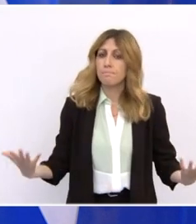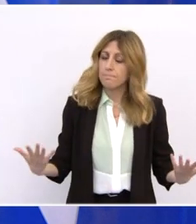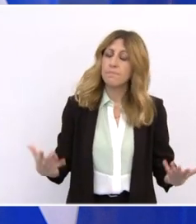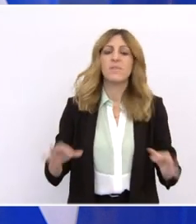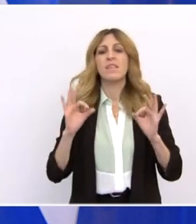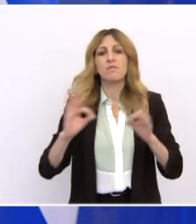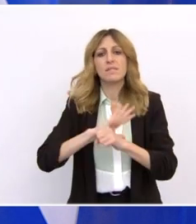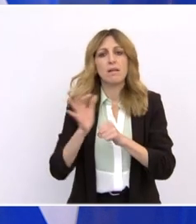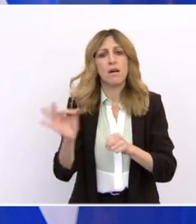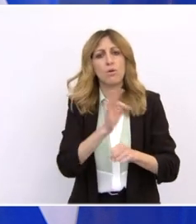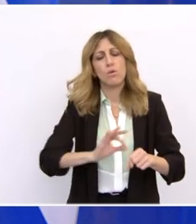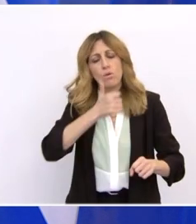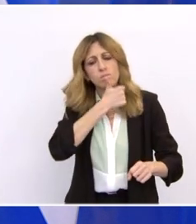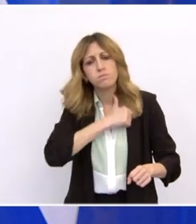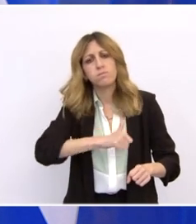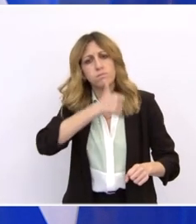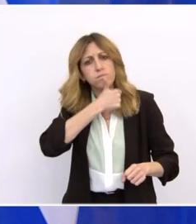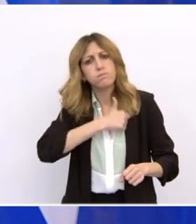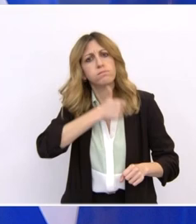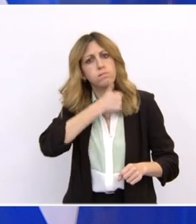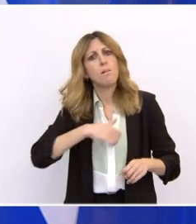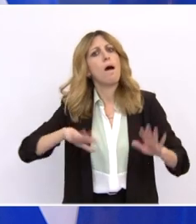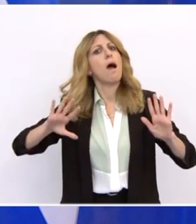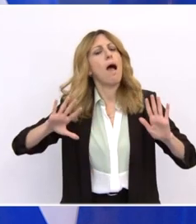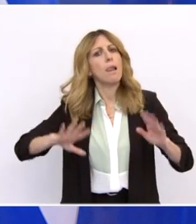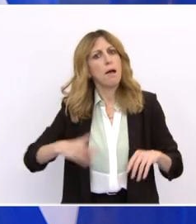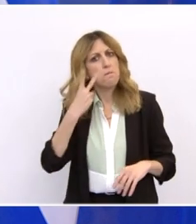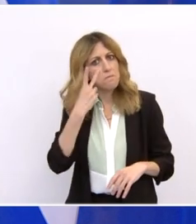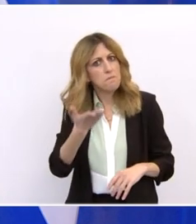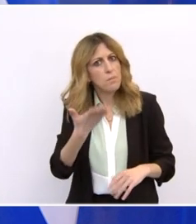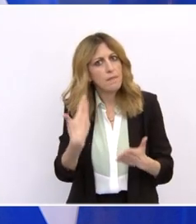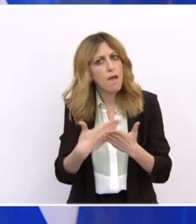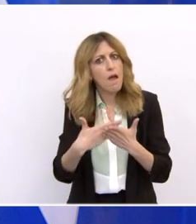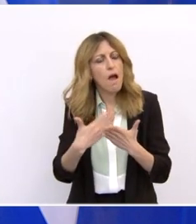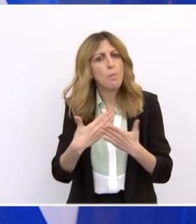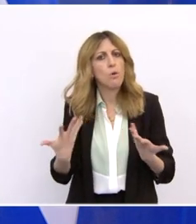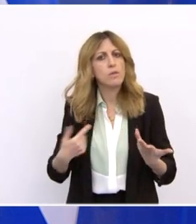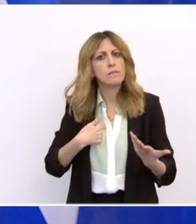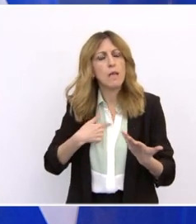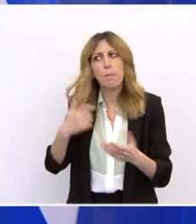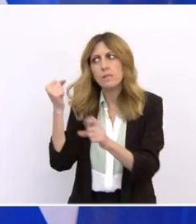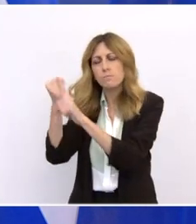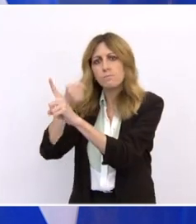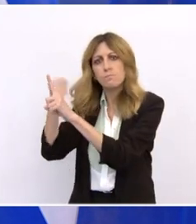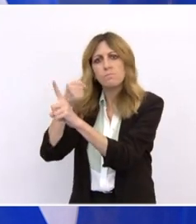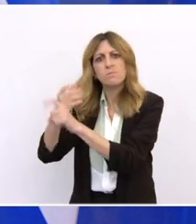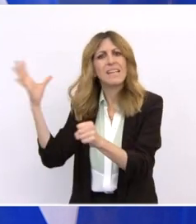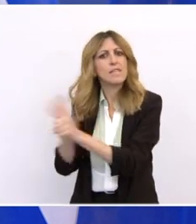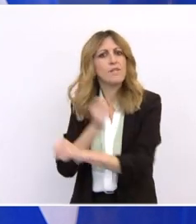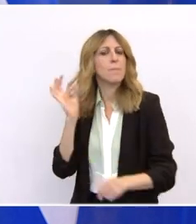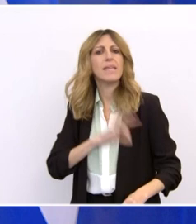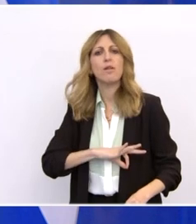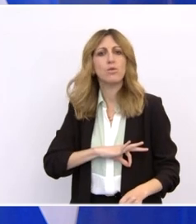του τρόπου με τον οποίο ένα τεράστιο πρόβλημα της συγκυρίας μπορεί να μετατραπεί